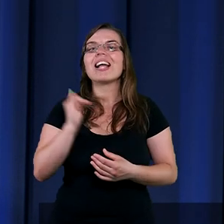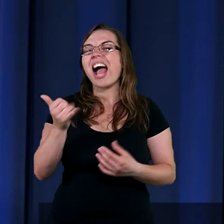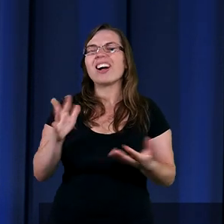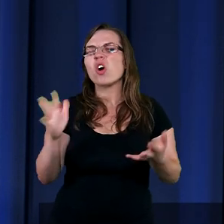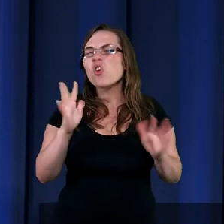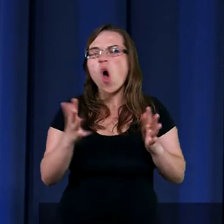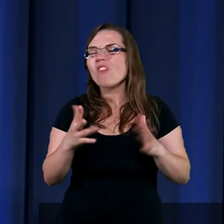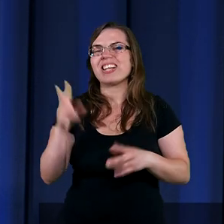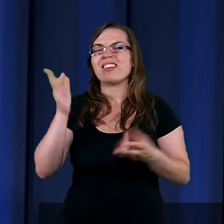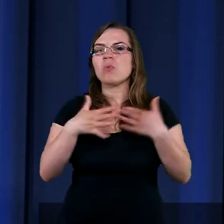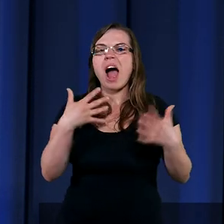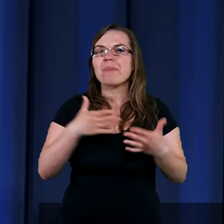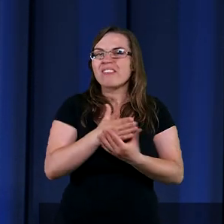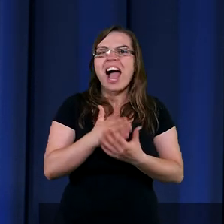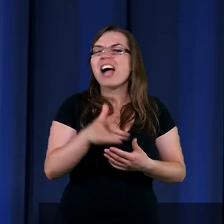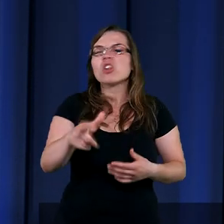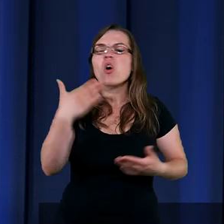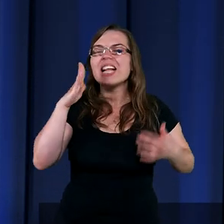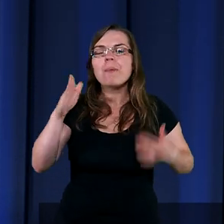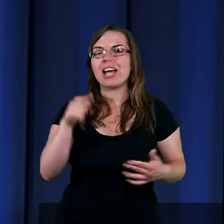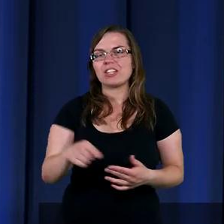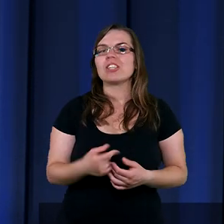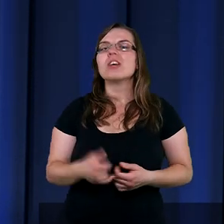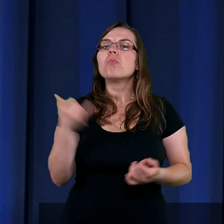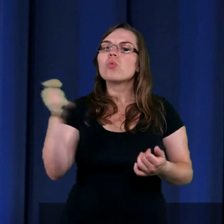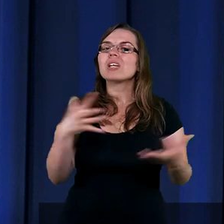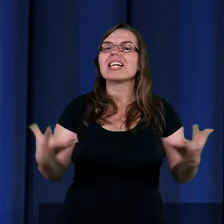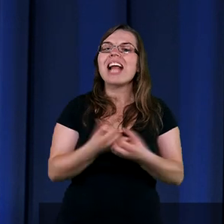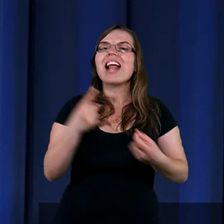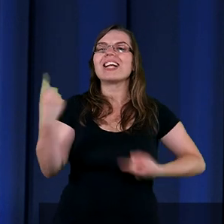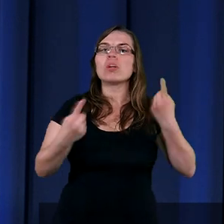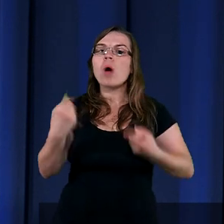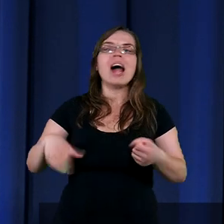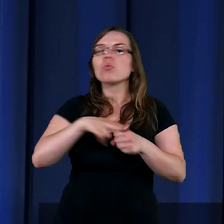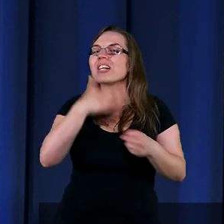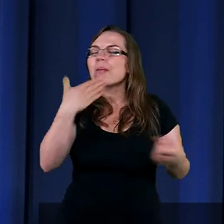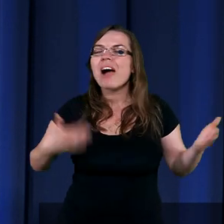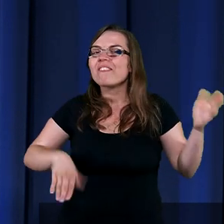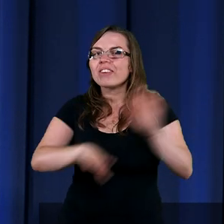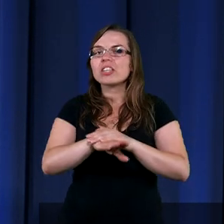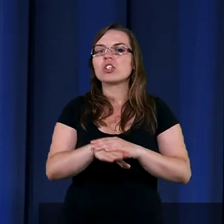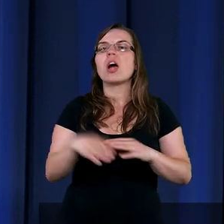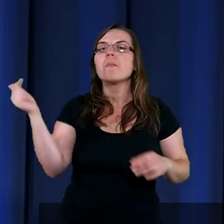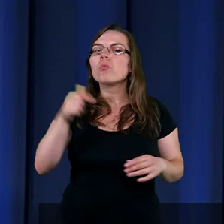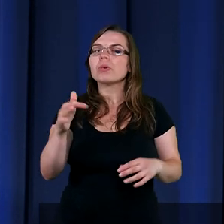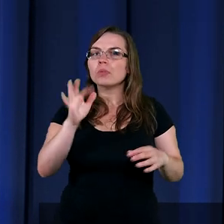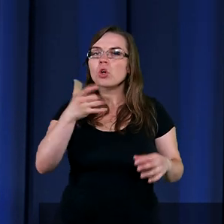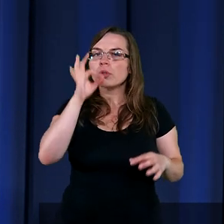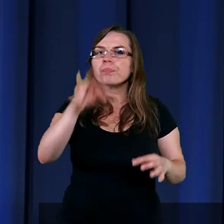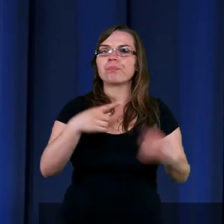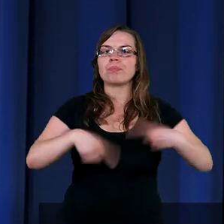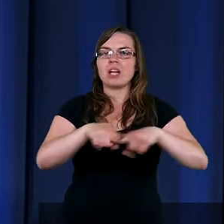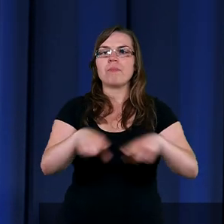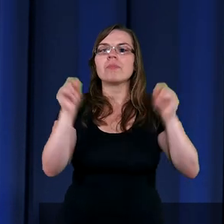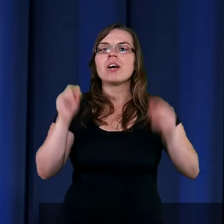wiary, to cudu nie będzie. Musicie znaleźć się w sytuacji, w której nie macie wyjścia i musisz mieć troszeczkę przynajmniej wiary.